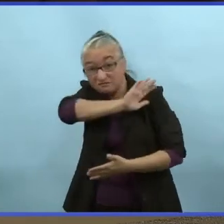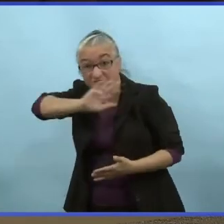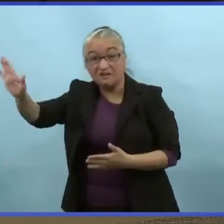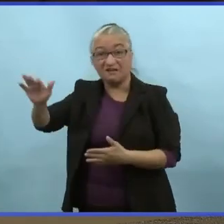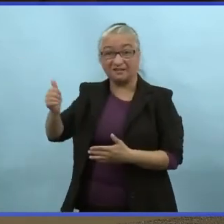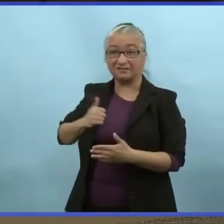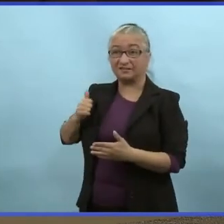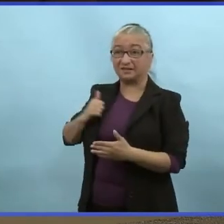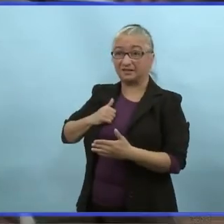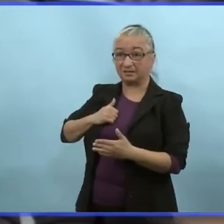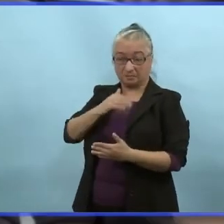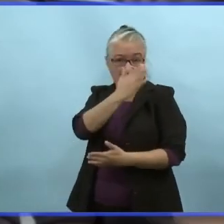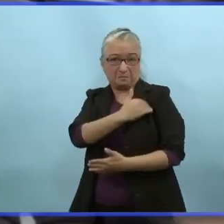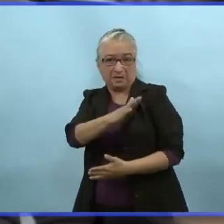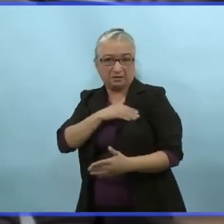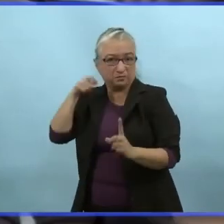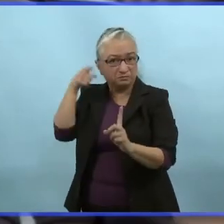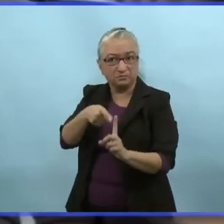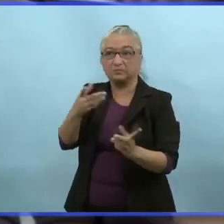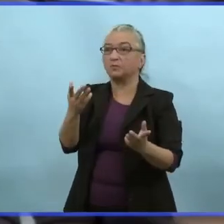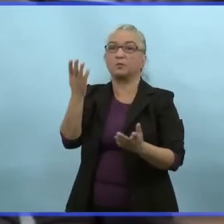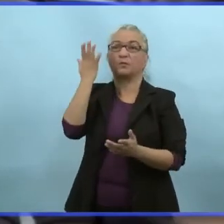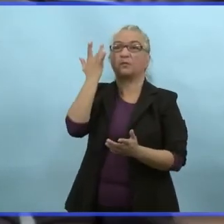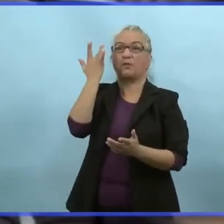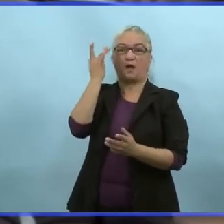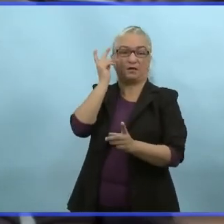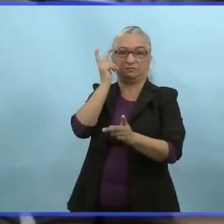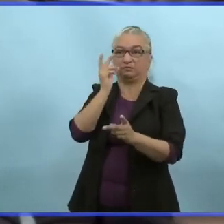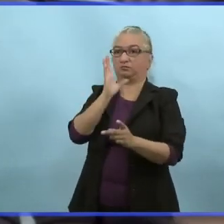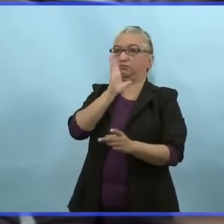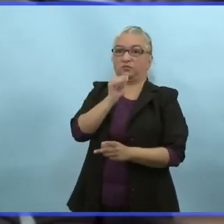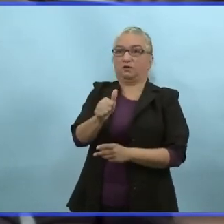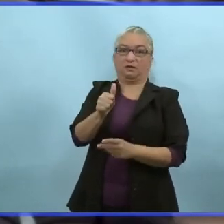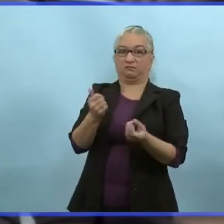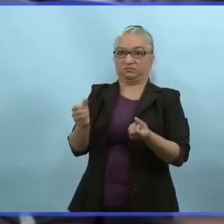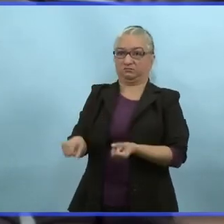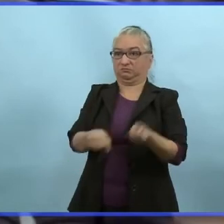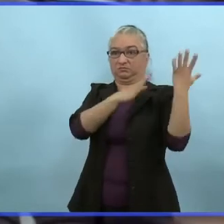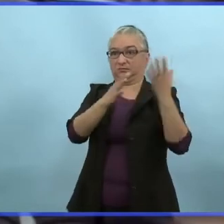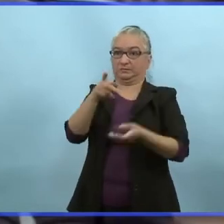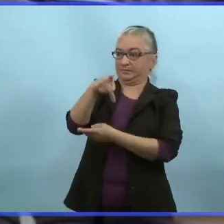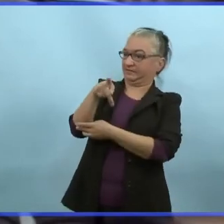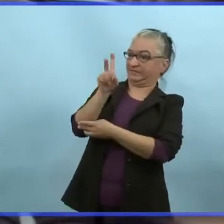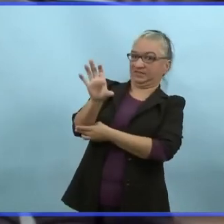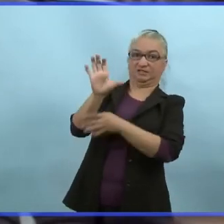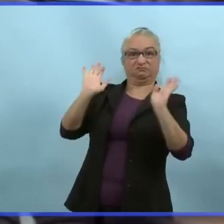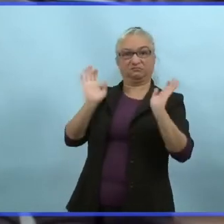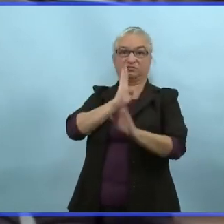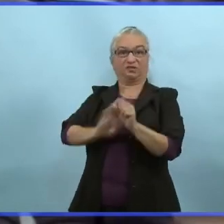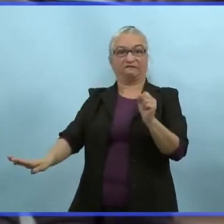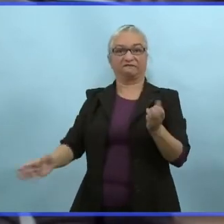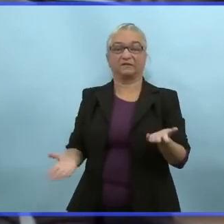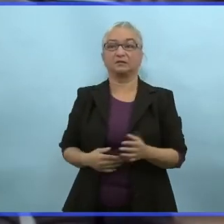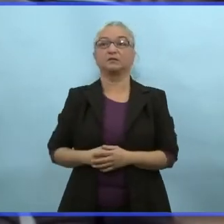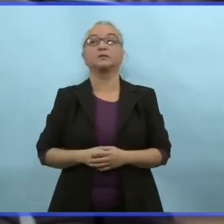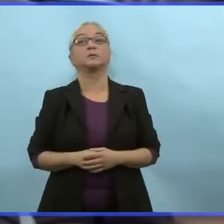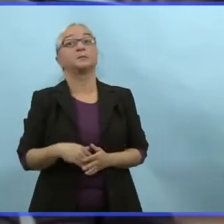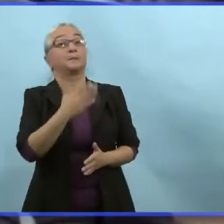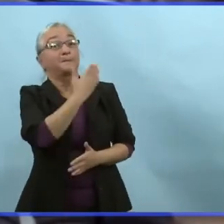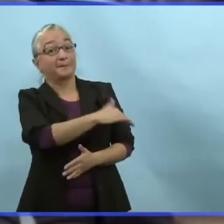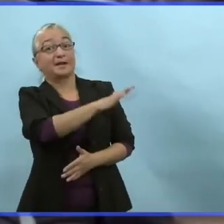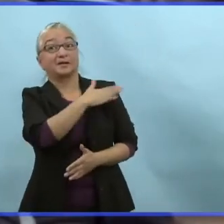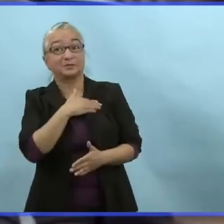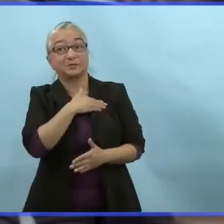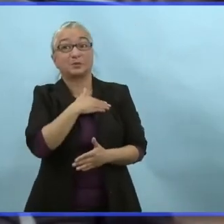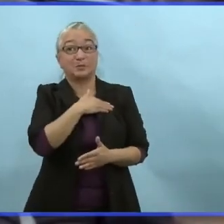code du Manitoba, du fédéral, pourrait être scanné n'importe où. la carte